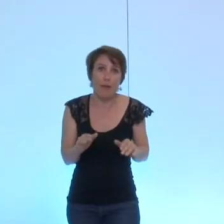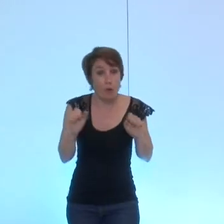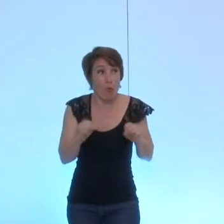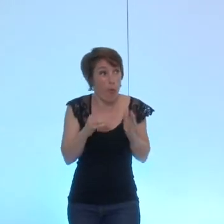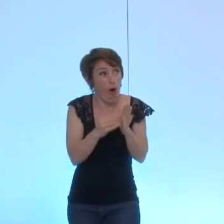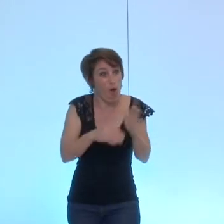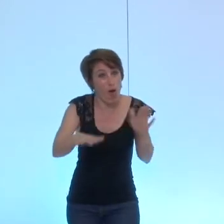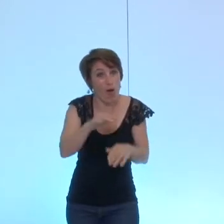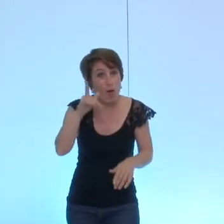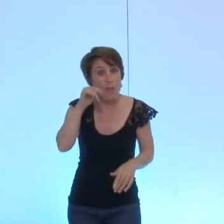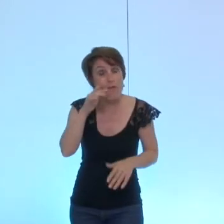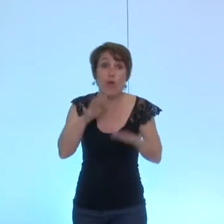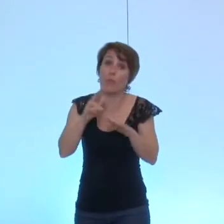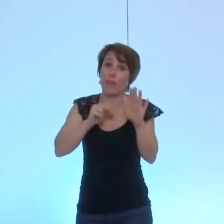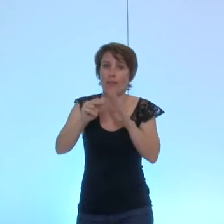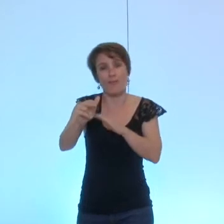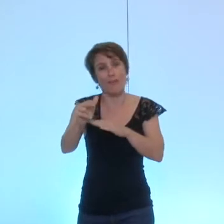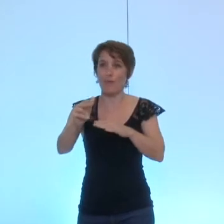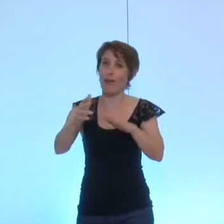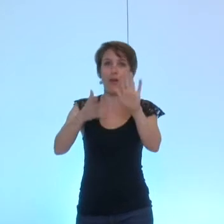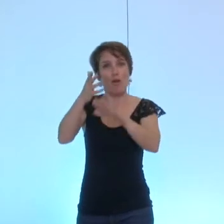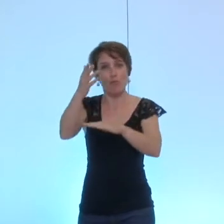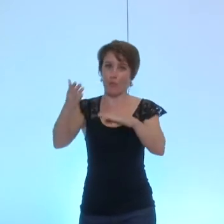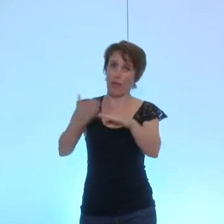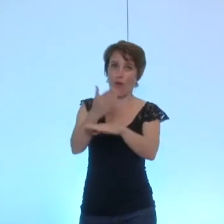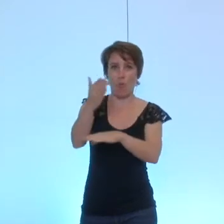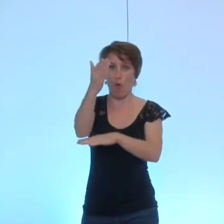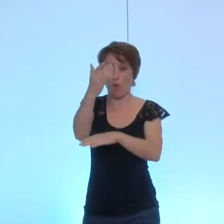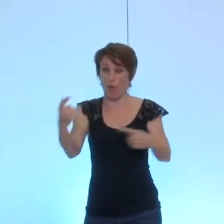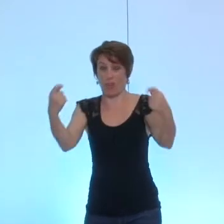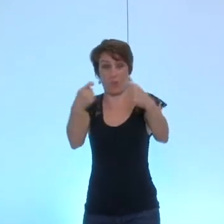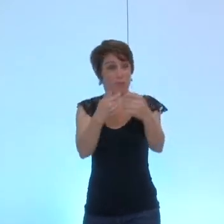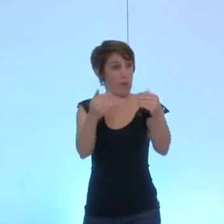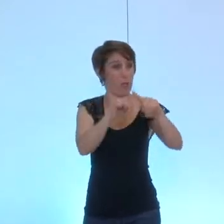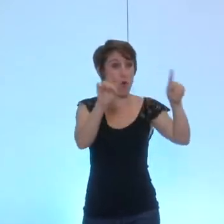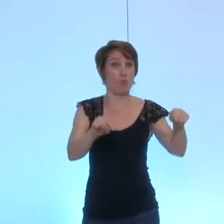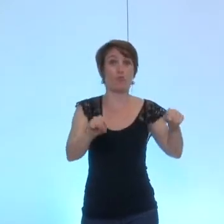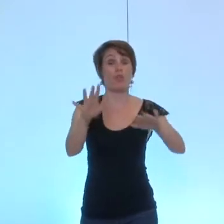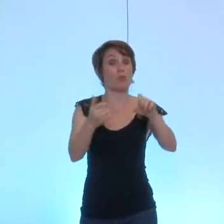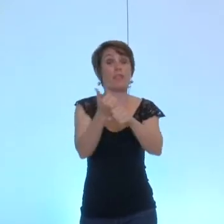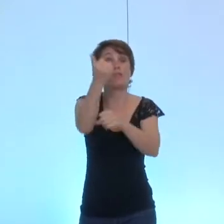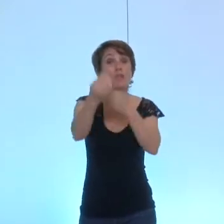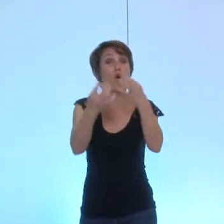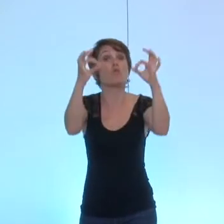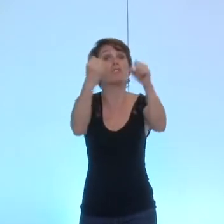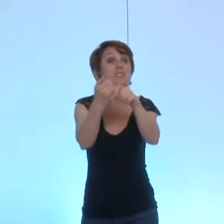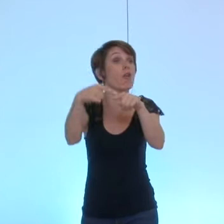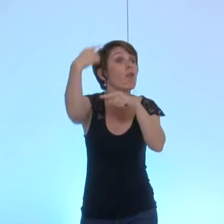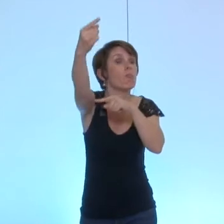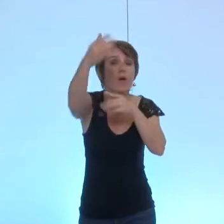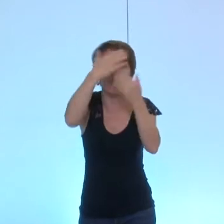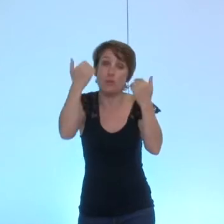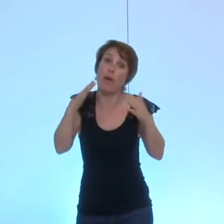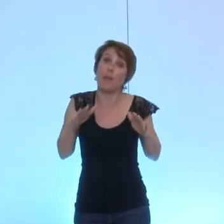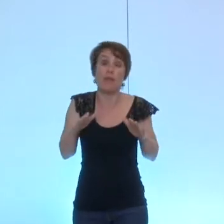bientôt bientôt on arrivera à faire des projets qui tiennent à peu près dans le budget peut-être dans un an peut-être dans 10 ans mais effectivement c'est moins